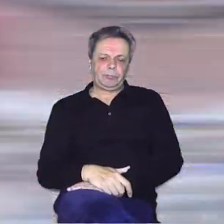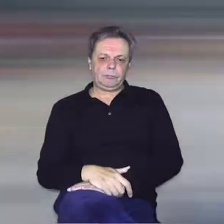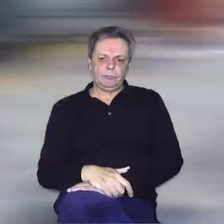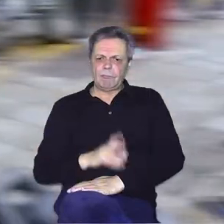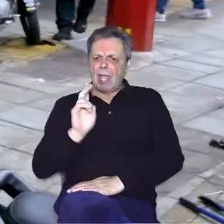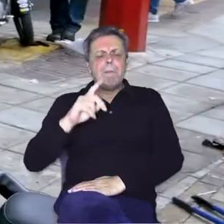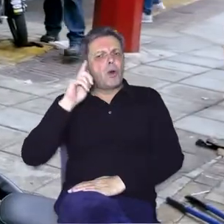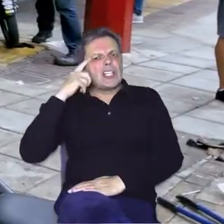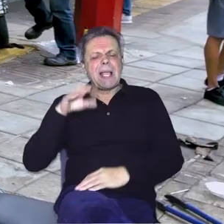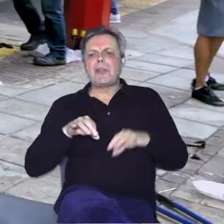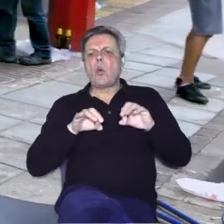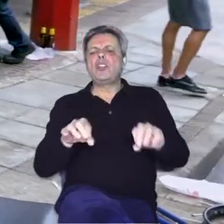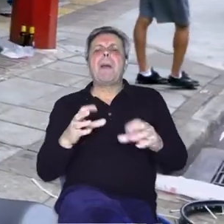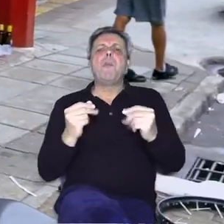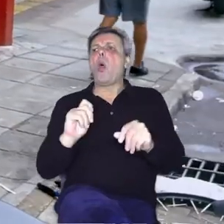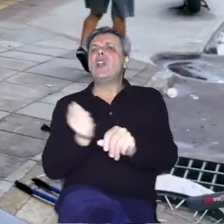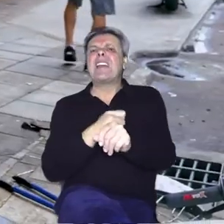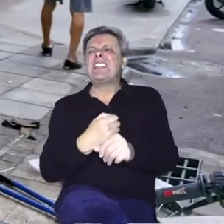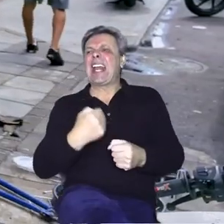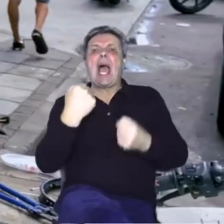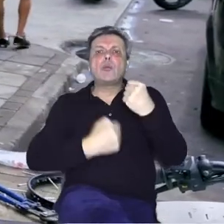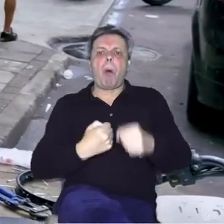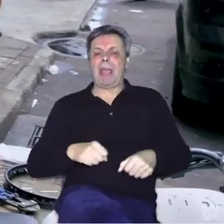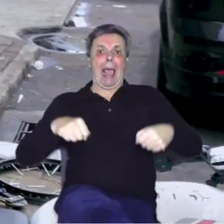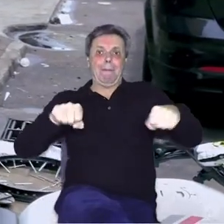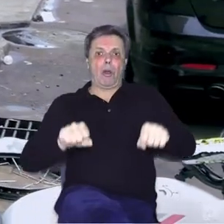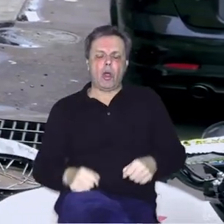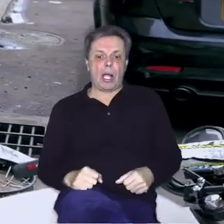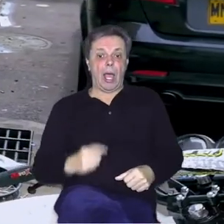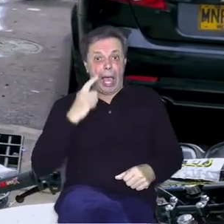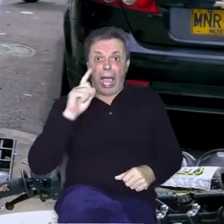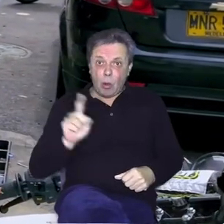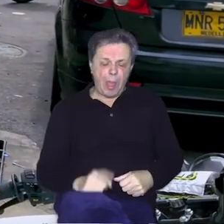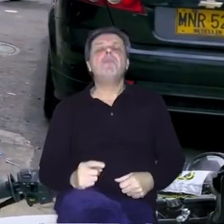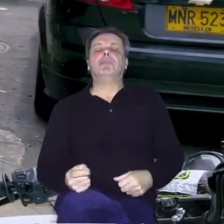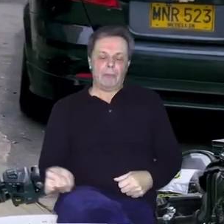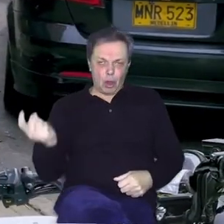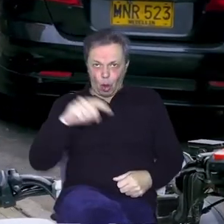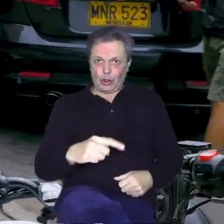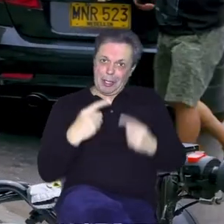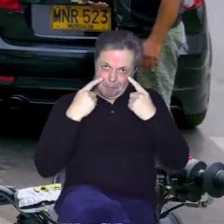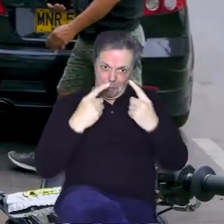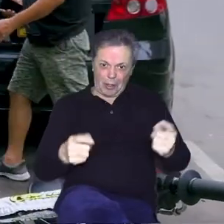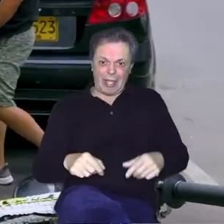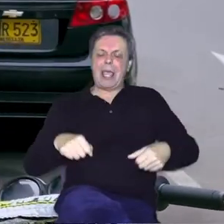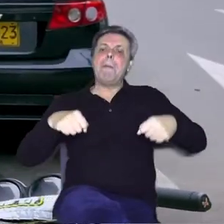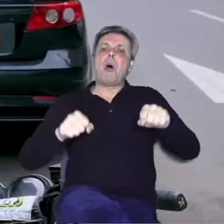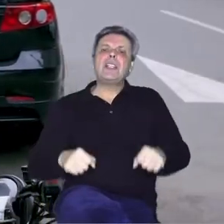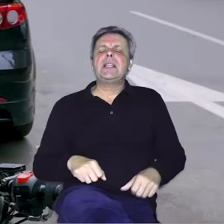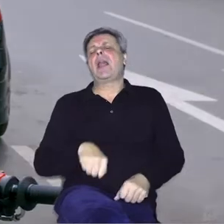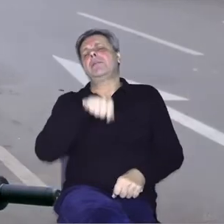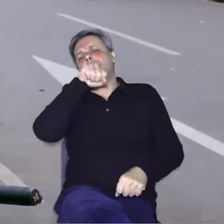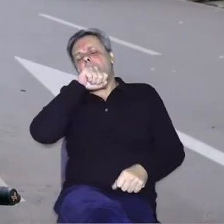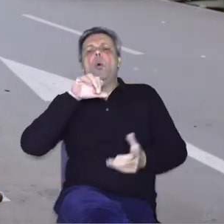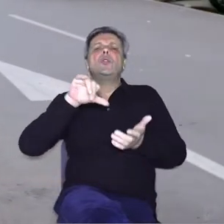Možete li zamisliti ulice prepune servisera automobila i motocikala? Ako ne, dođite u medeljin. Motocikl je